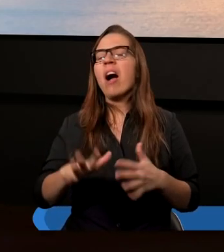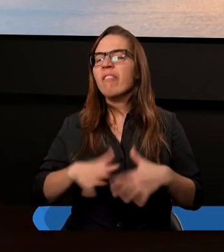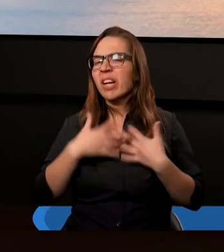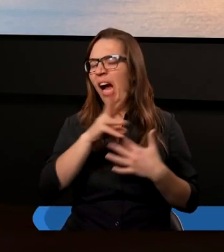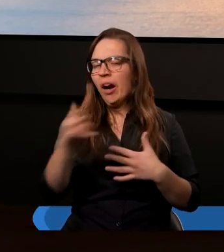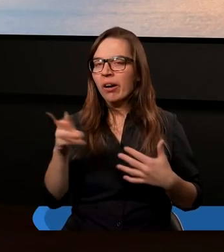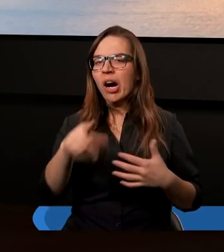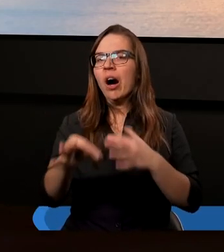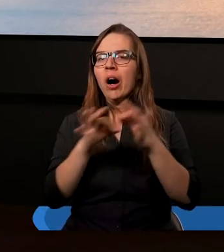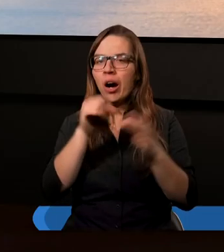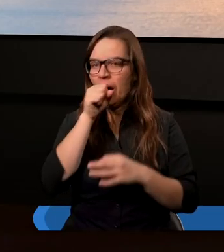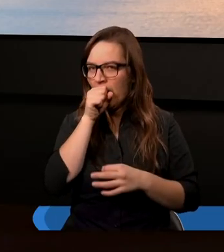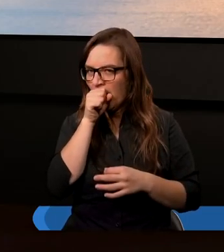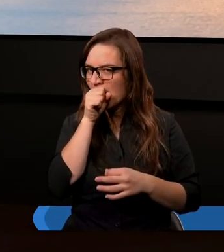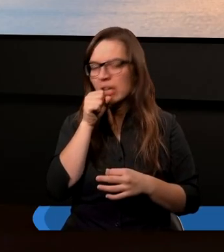ta historia